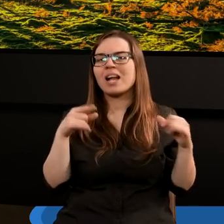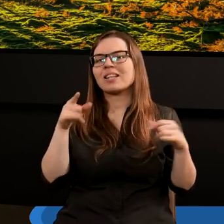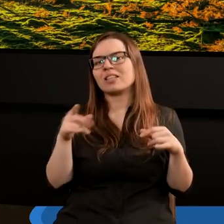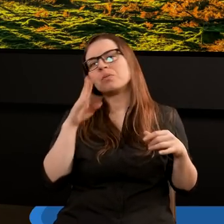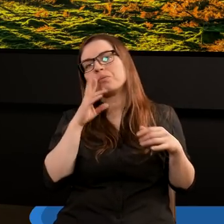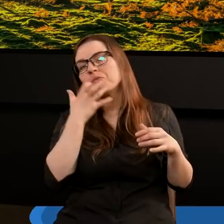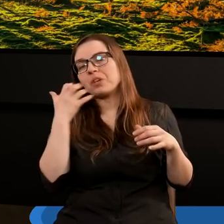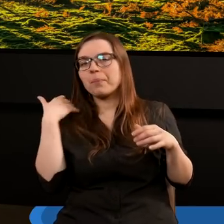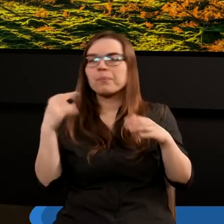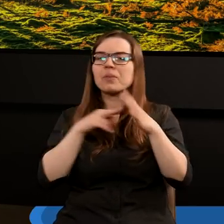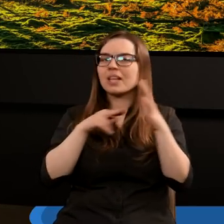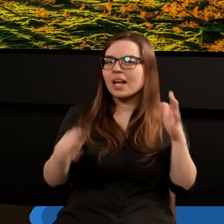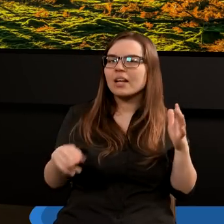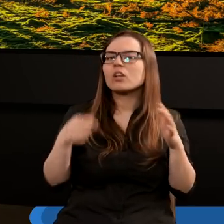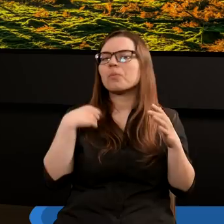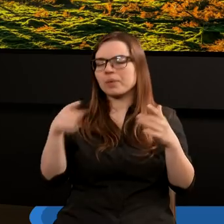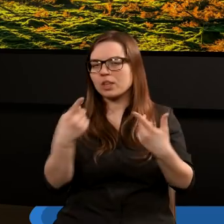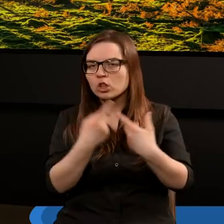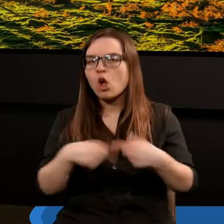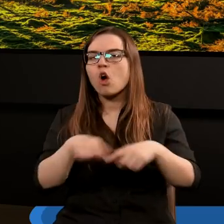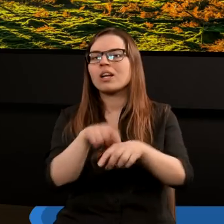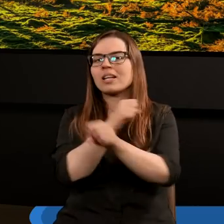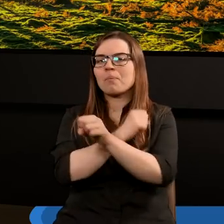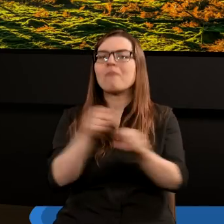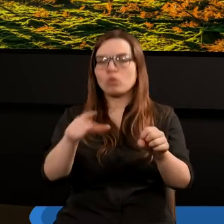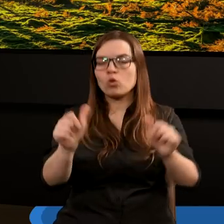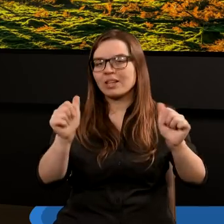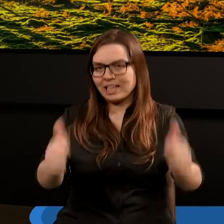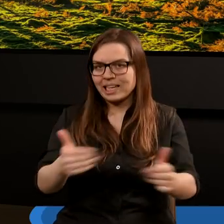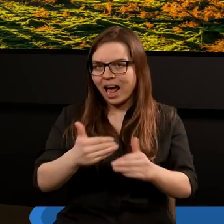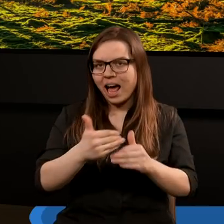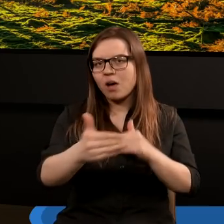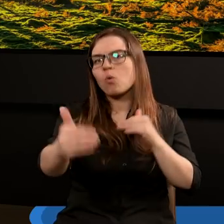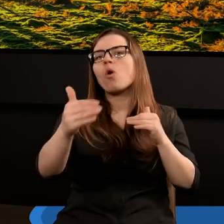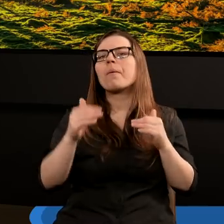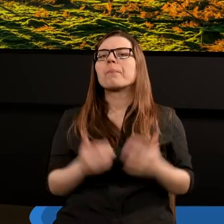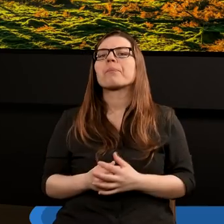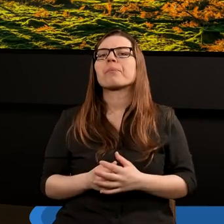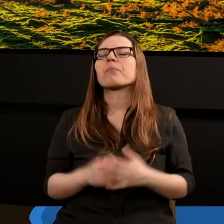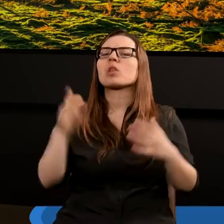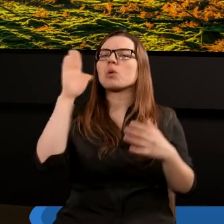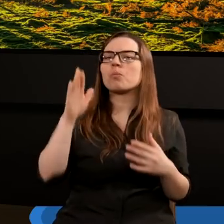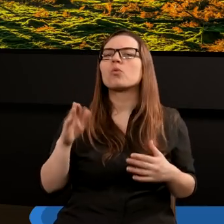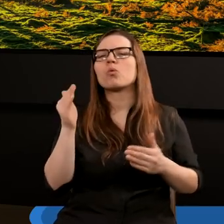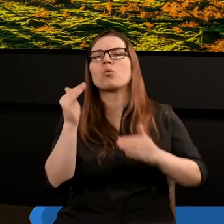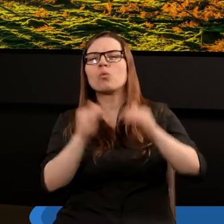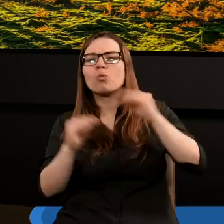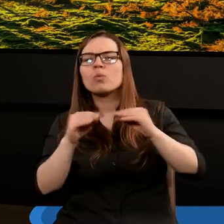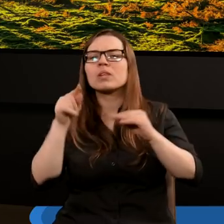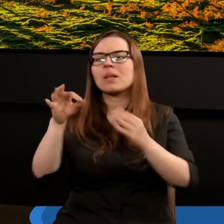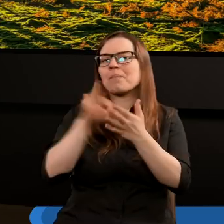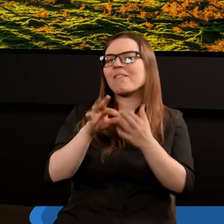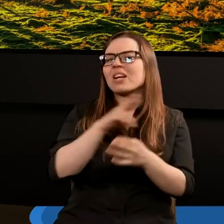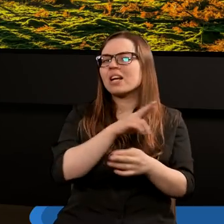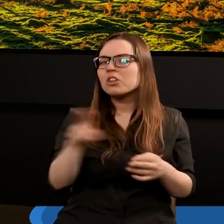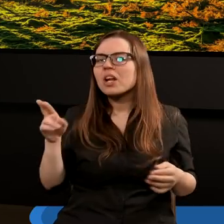wcześniej zrezygnował, żeby dokonać zbawienia. No i to się stało. Tutaj Bóg porządkuje pewne rzeczy, ale też